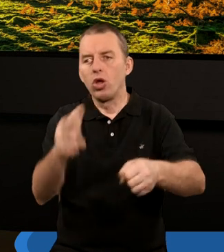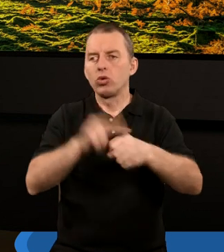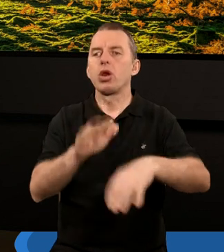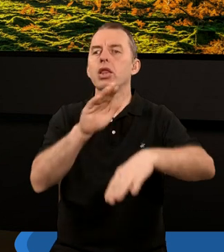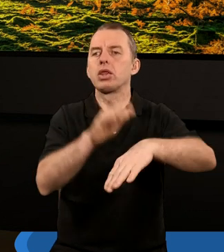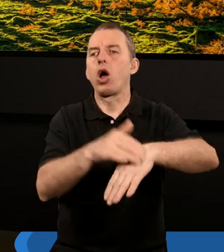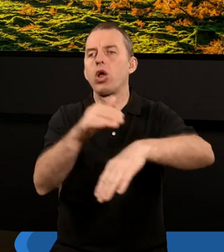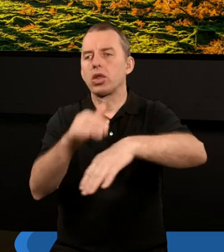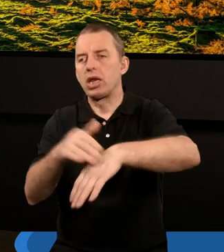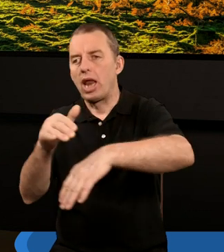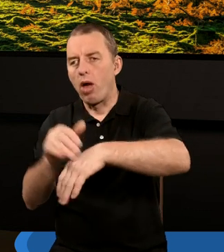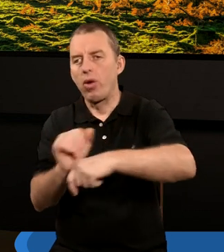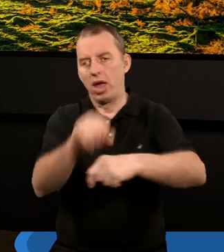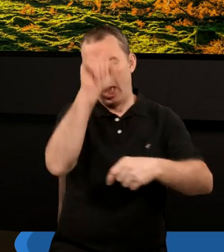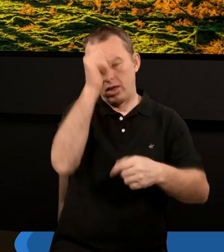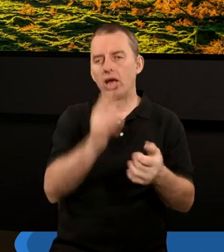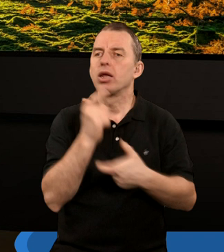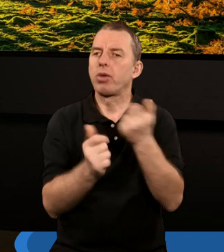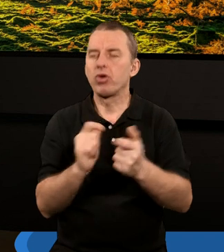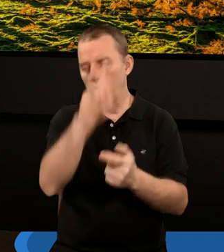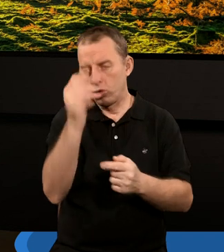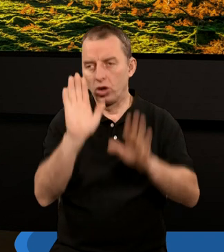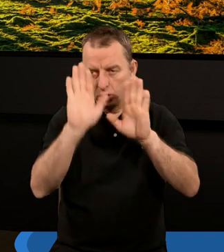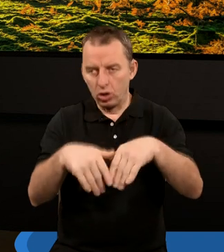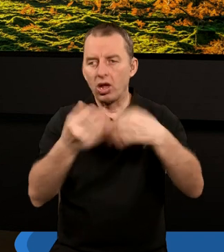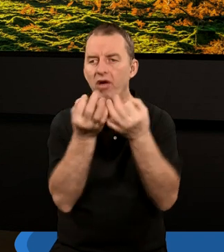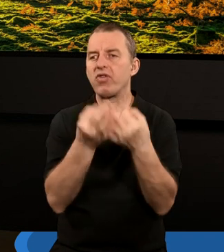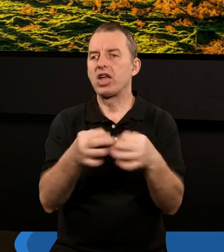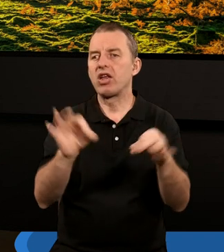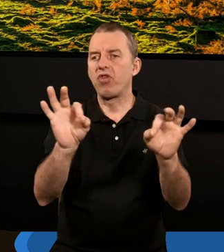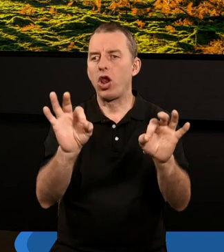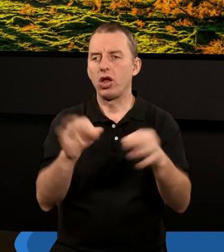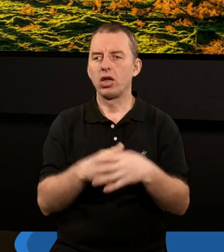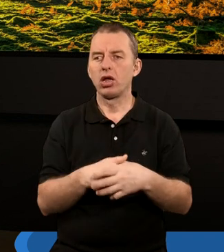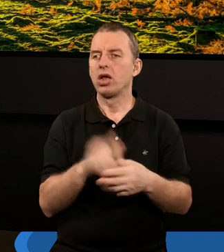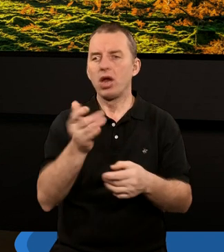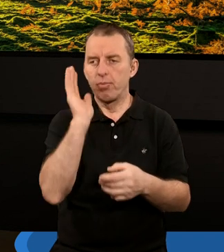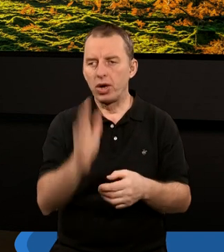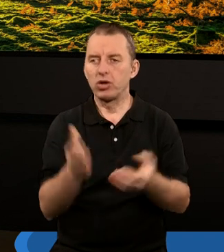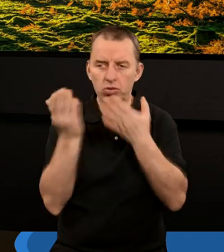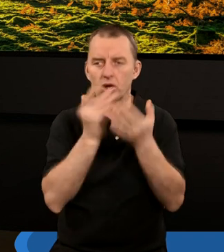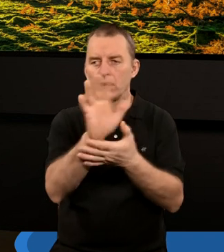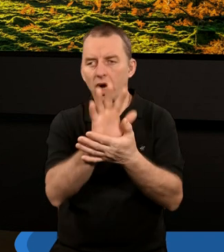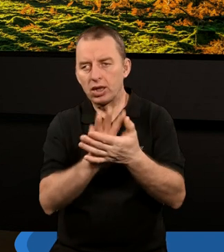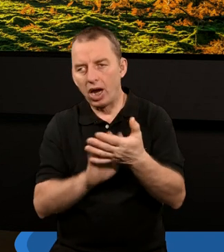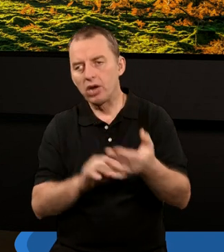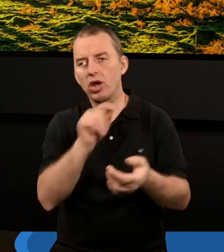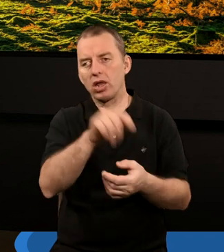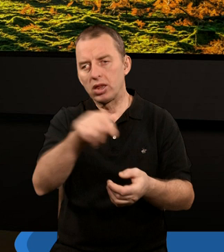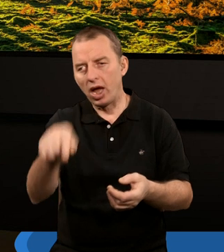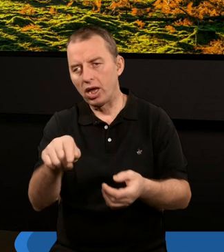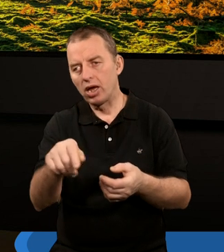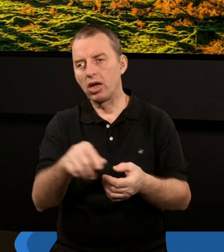dotknęły Egiptu i sprawiły, że lud Boży został wyzwolony. Nie będziemy czytać już treści tutaj tych